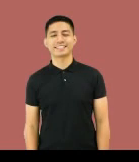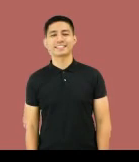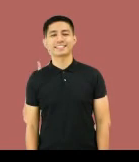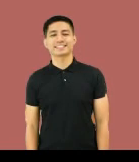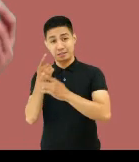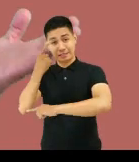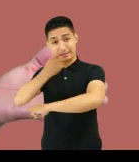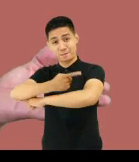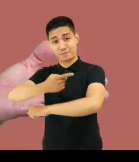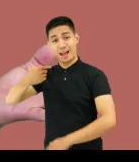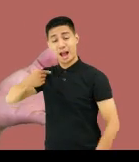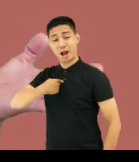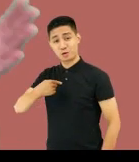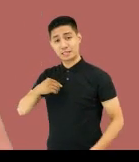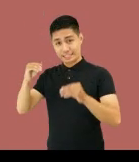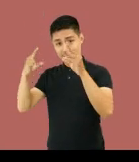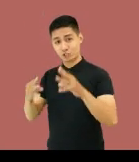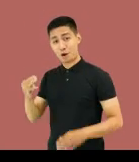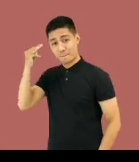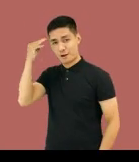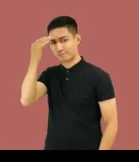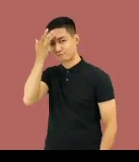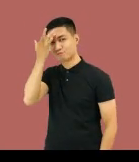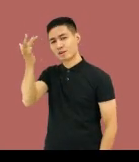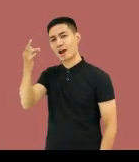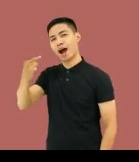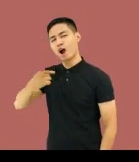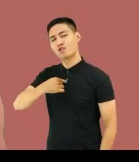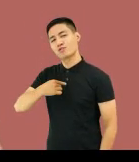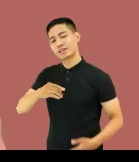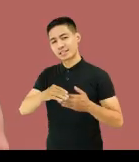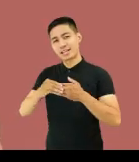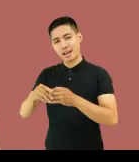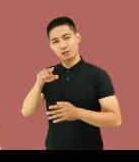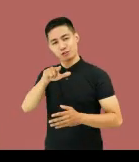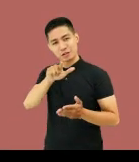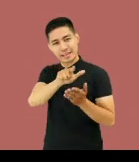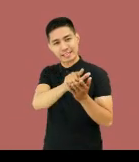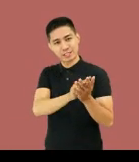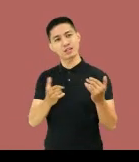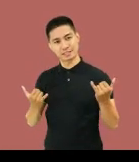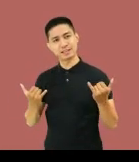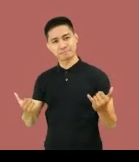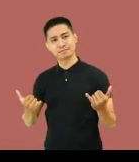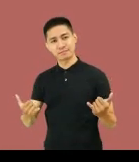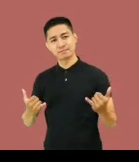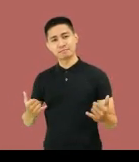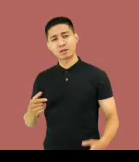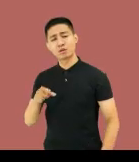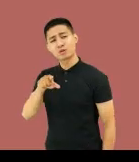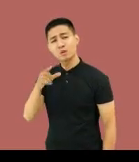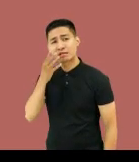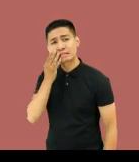Magandang araw! Ako si Ginuong Mar. Narito ako para gabayan ka sa ating aralin.